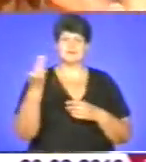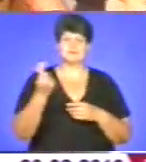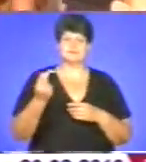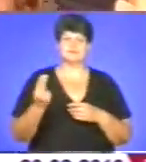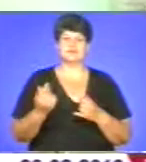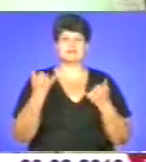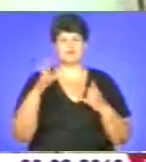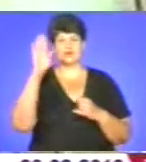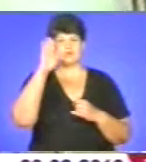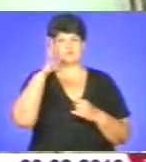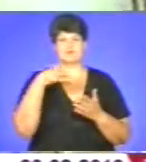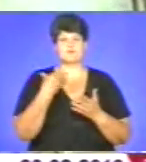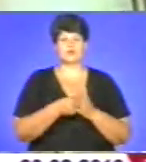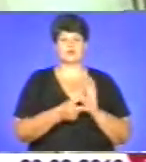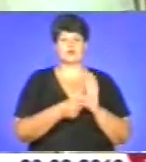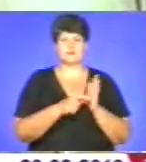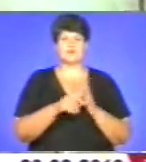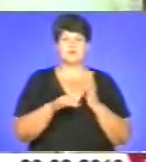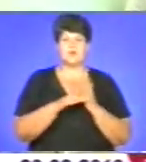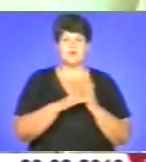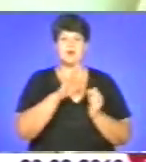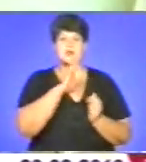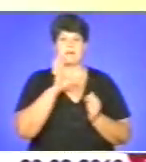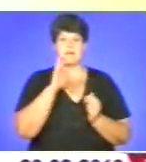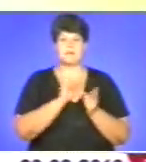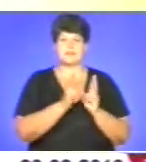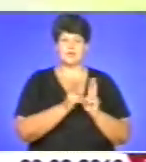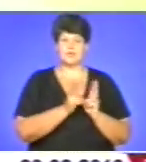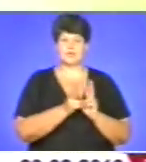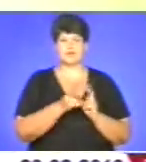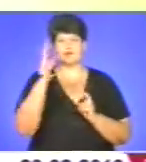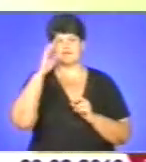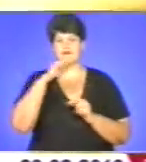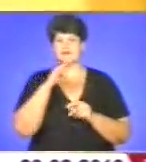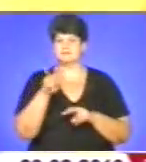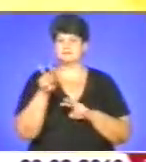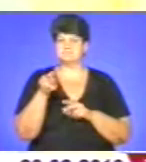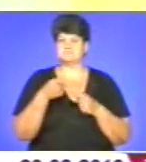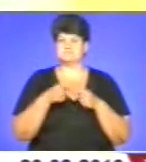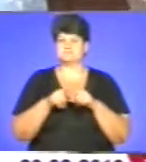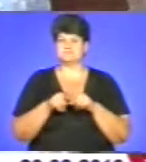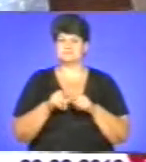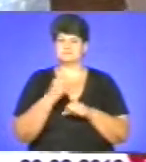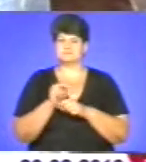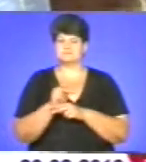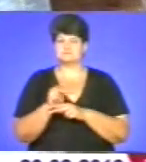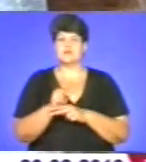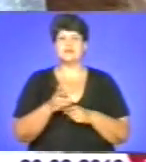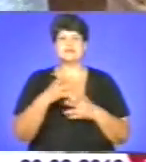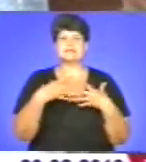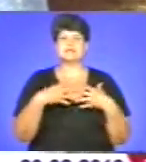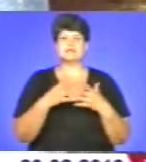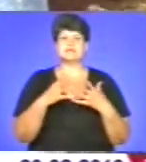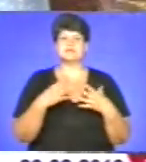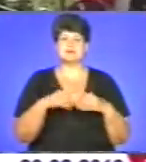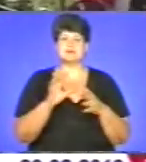Наразі у хлопчика власна кімната. Він допомагає мамі на кухні, а від тата переймає технічні здібності. Сім'я займається сільським